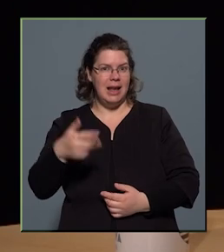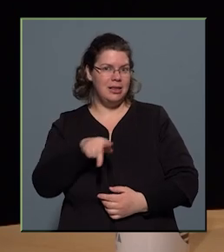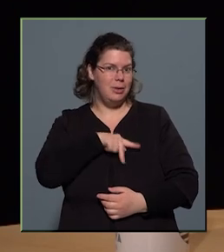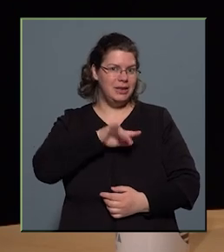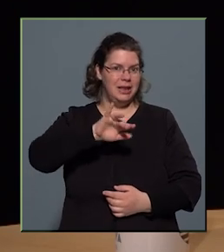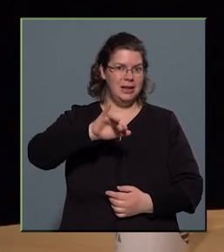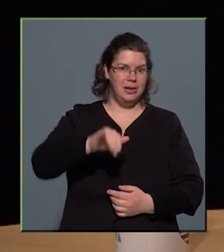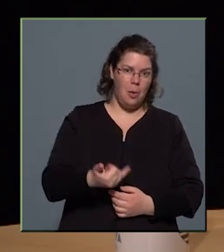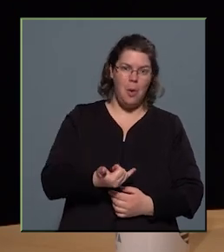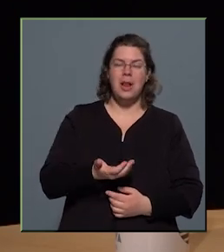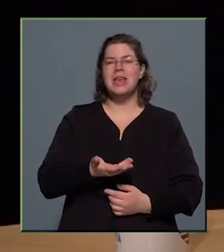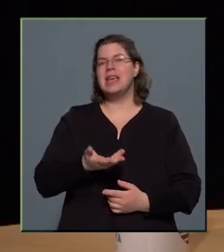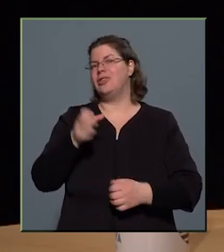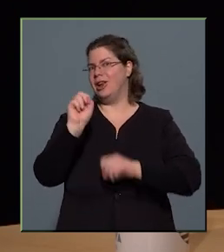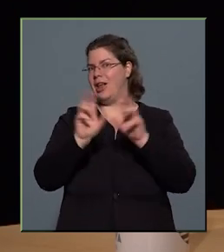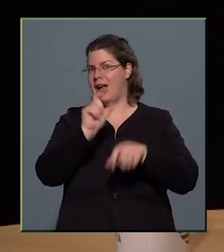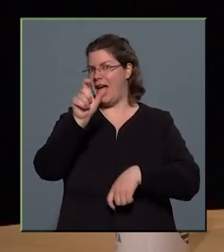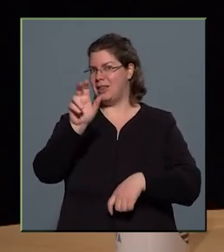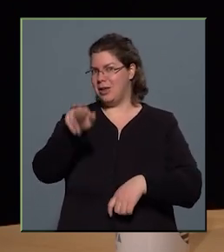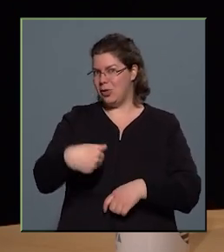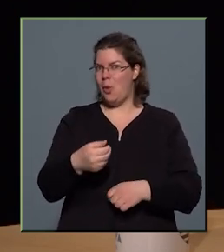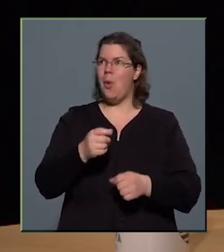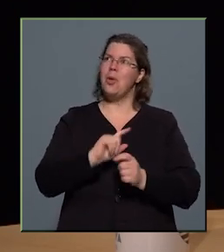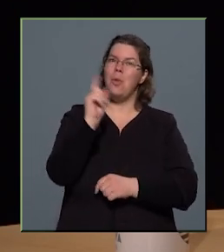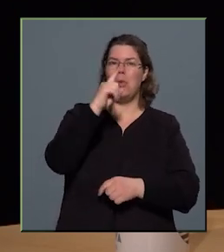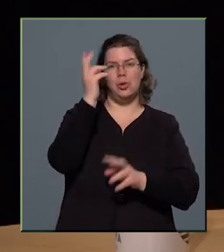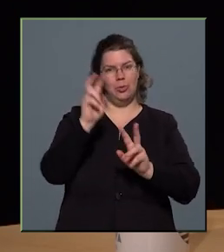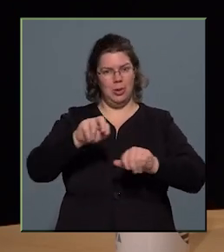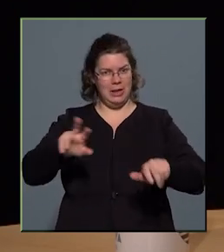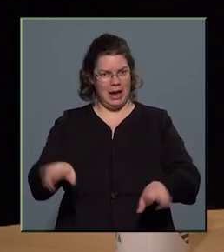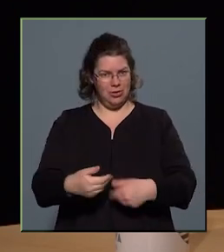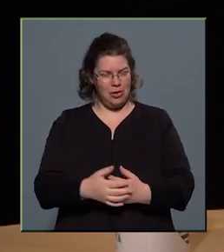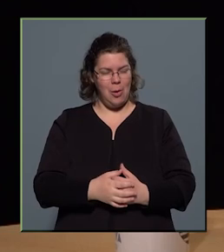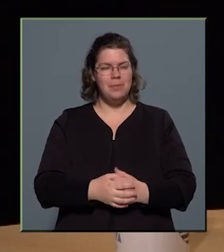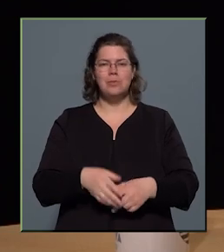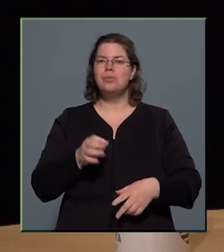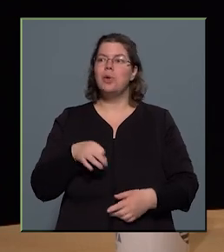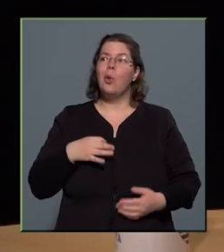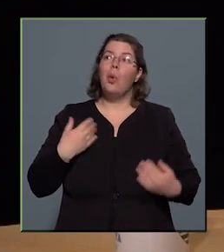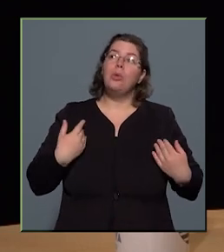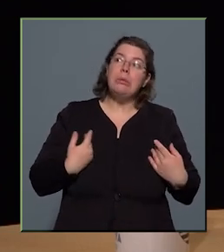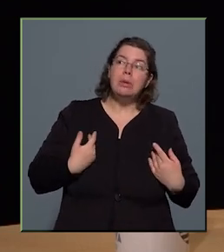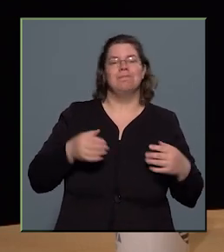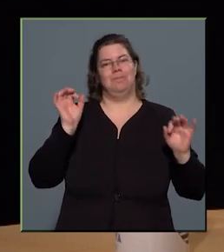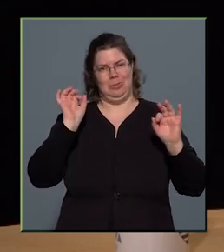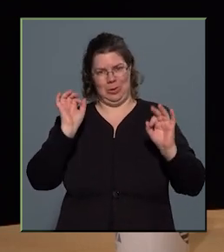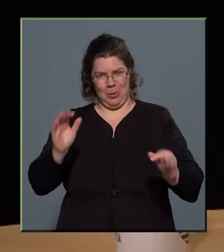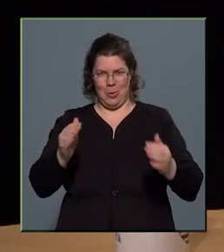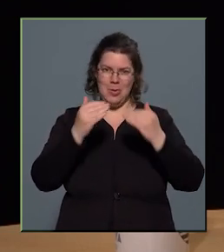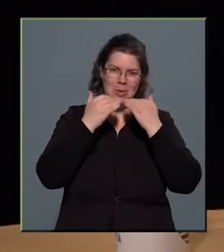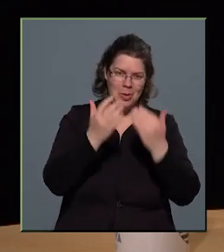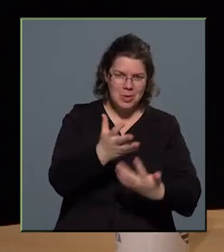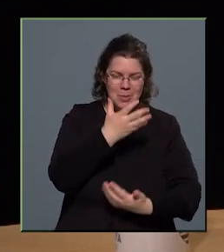is, meg csillagászatról, űrkutatásról, mindenféléről. Hogy vagyok? Jól vagyok, köszönöm